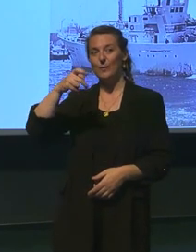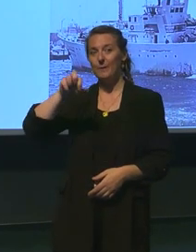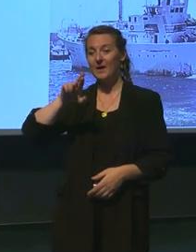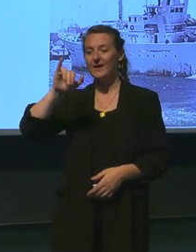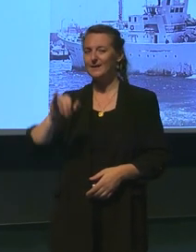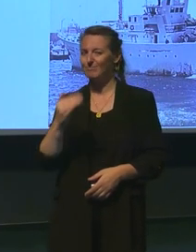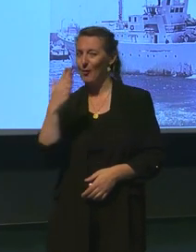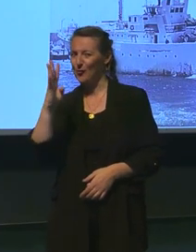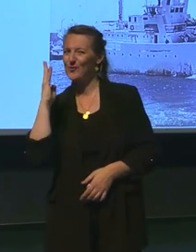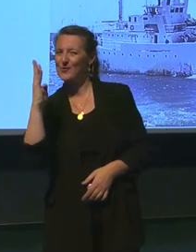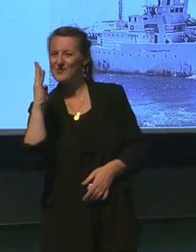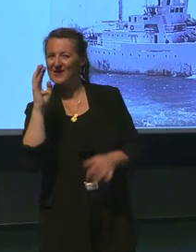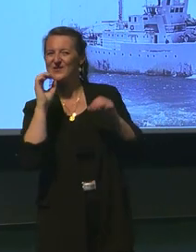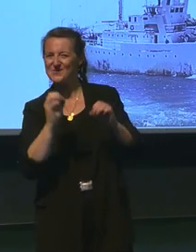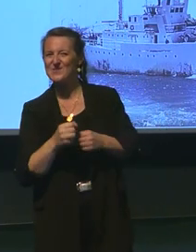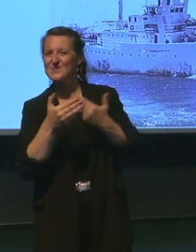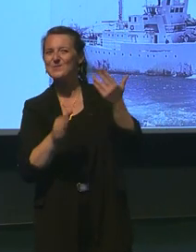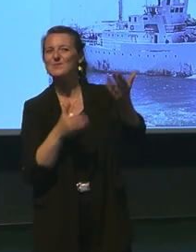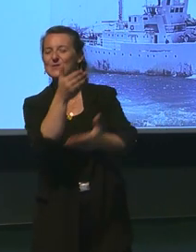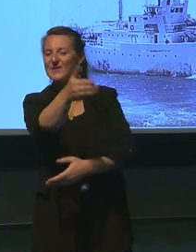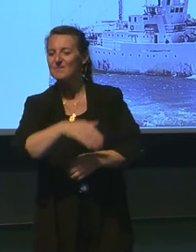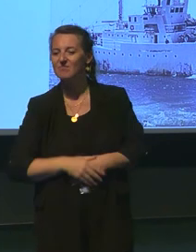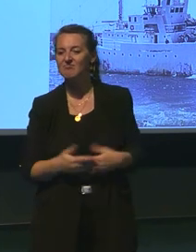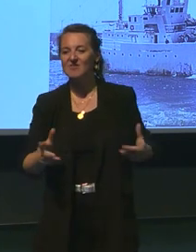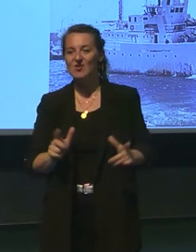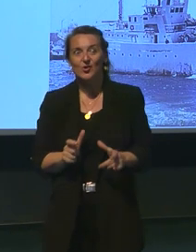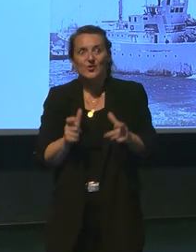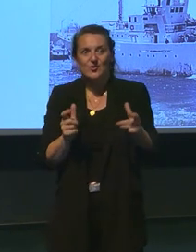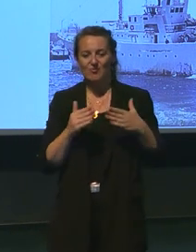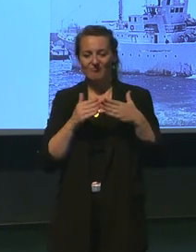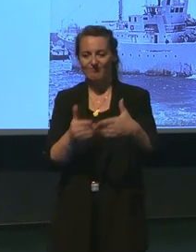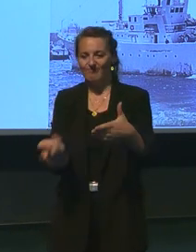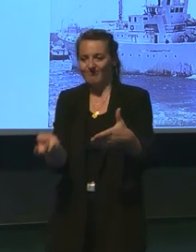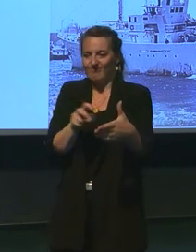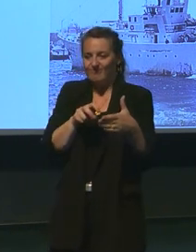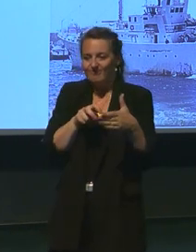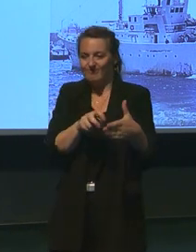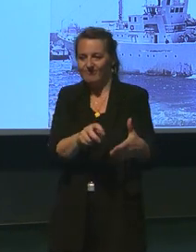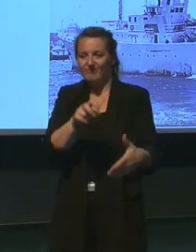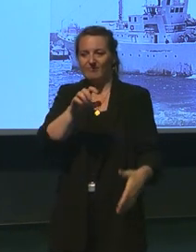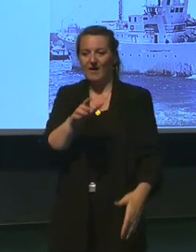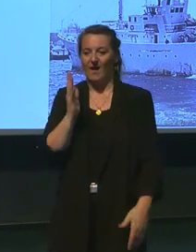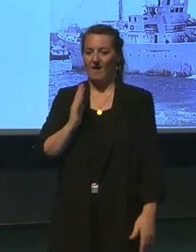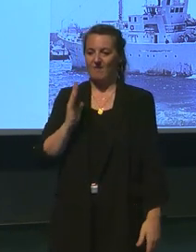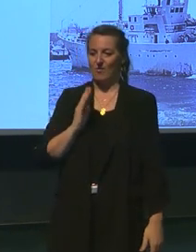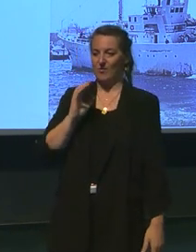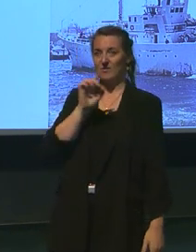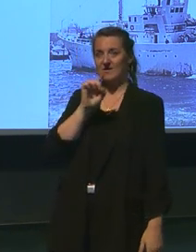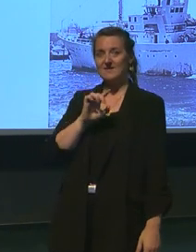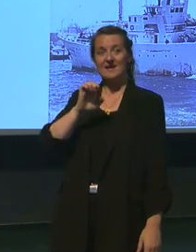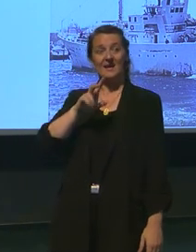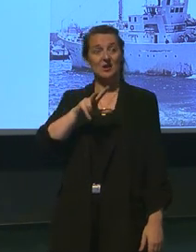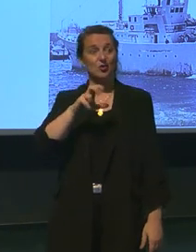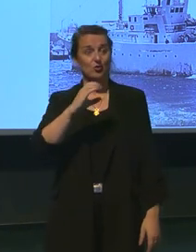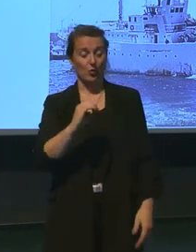Alors, j'ai eu la chance d'embarquer sur des navires, ça s'appelait le Zexo à l'époque, j'ai deviné Frammer, puis, bien